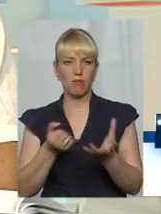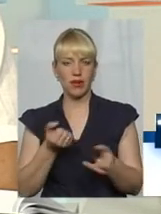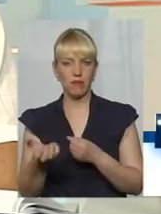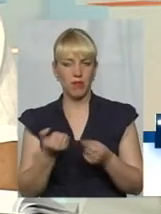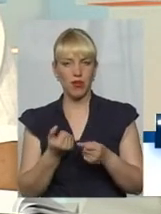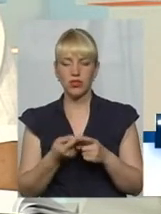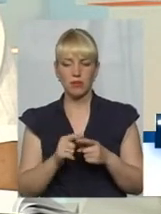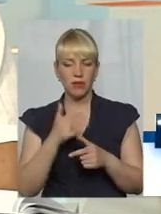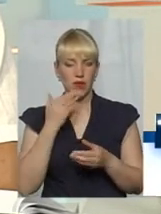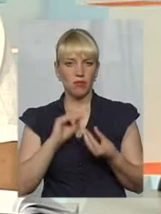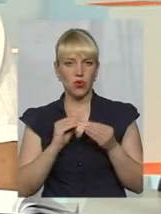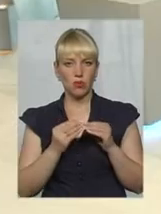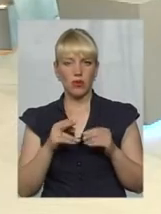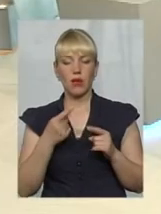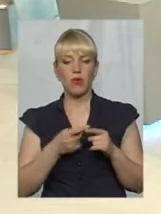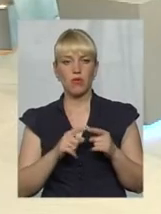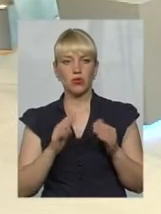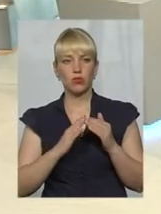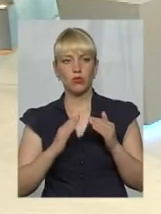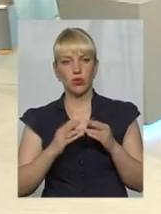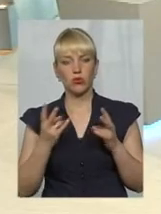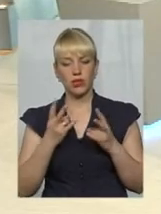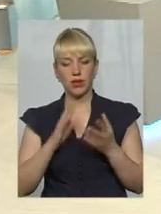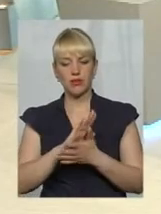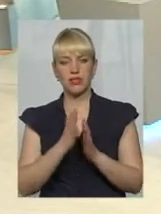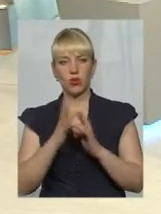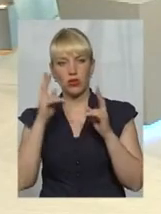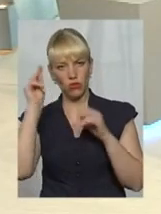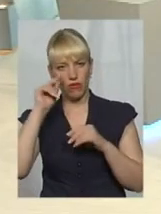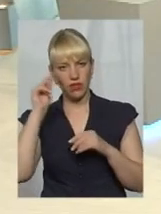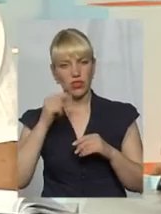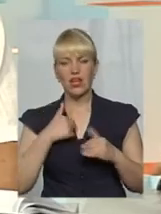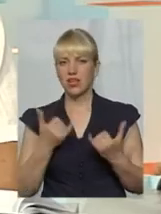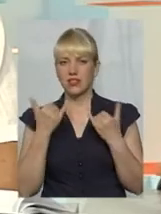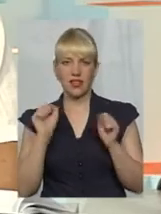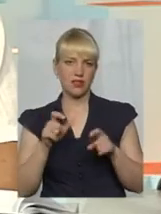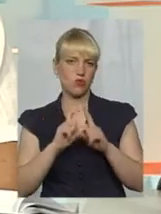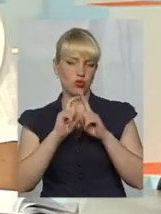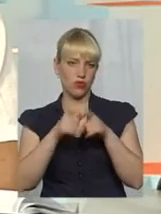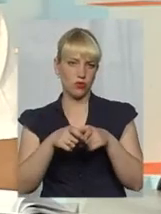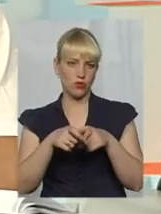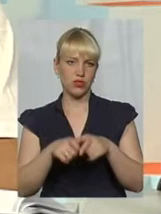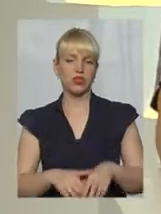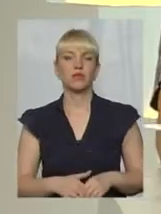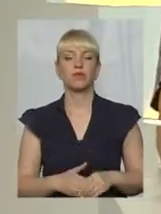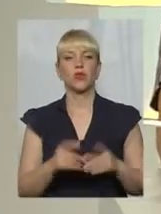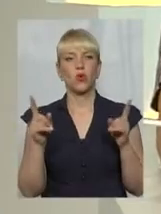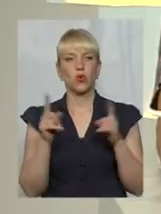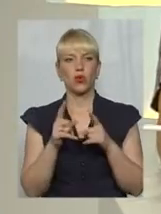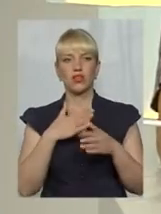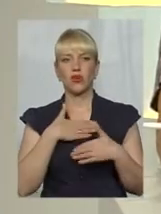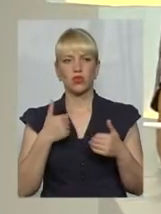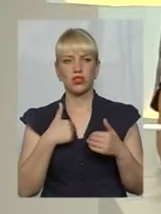ніколи проблем Ну і власне по будинку цю ситуацію, мабуть, треба все ж таки вивчити. Ні, можу все розказати. Ну, якщо коротенько, бо не хочеться